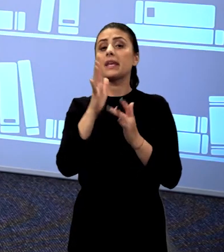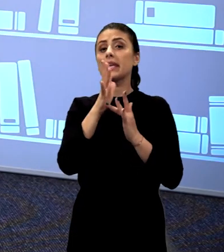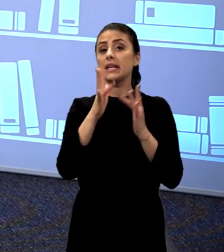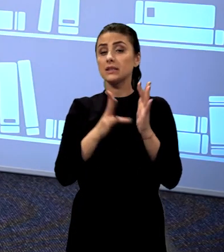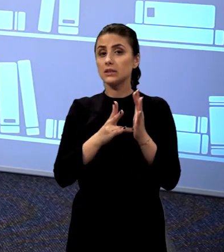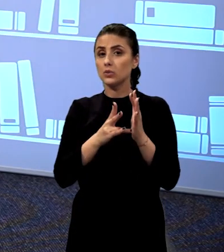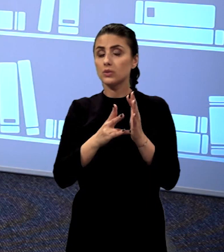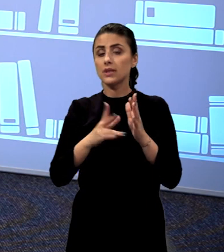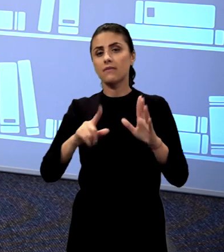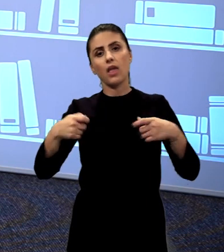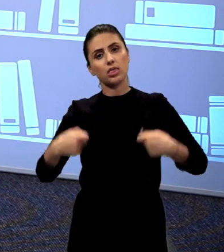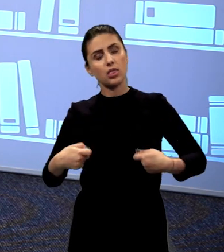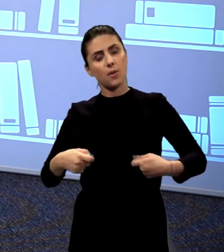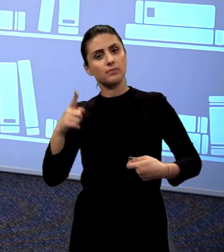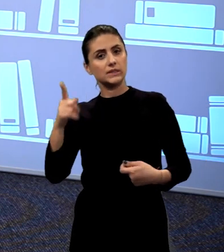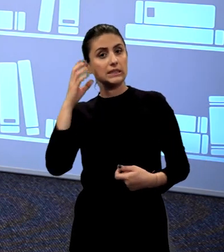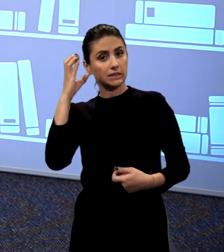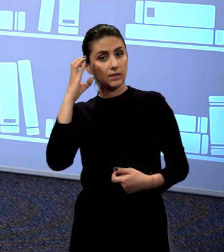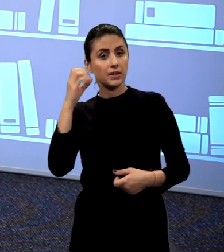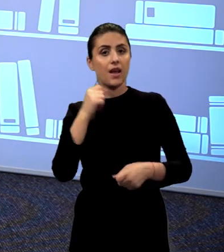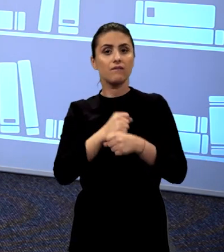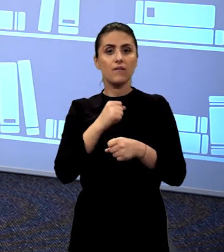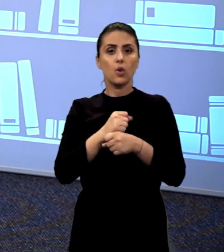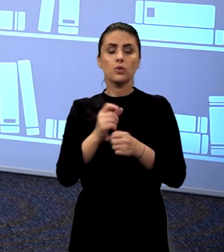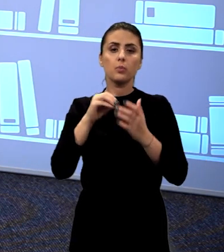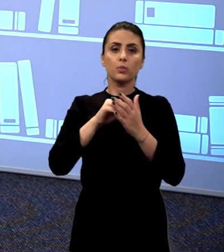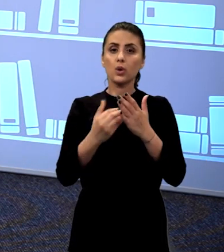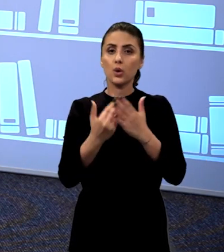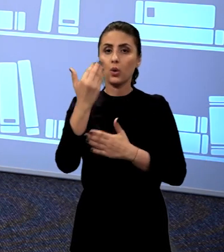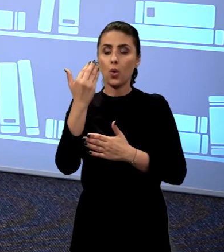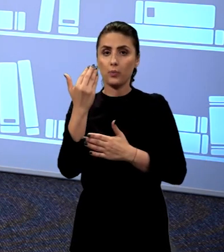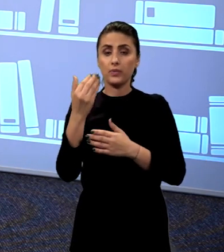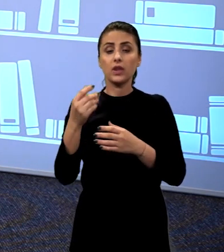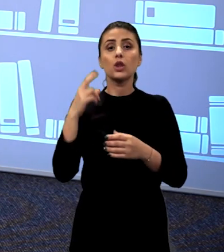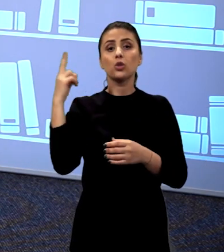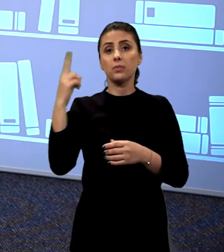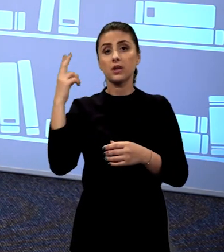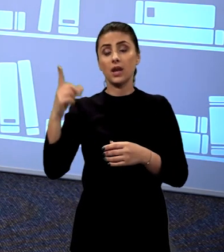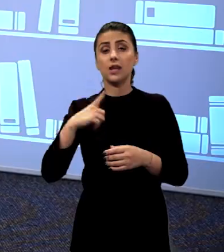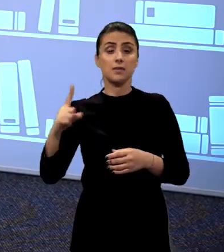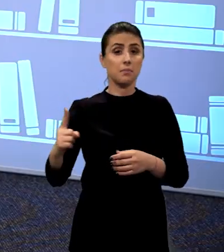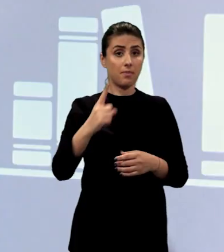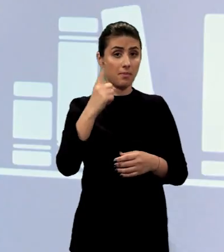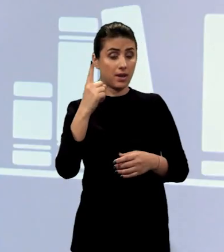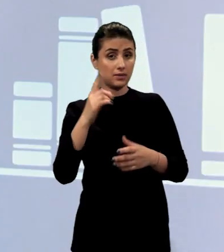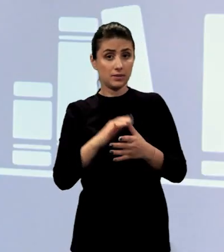Domn al sabatului a imprimat un ritm nou în umanitate. Dumnezeu mai întâi.